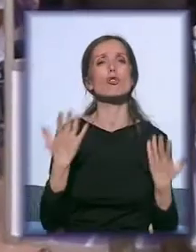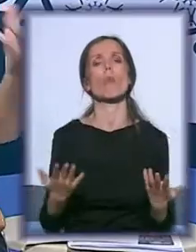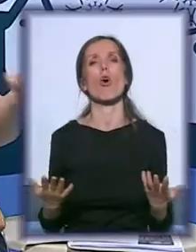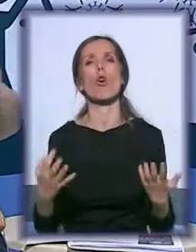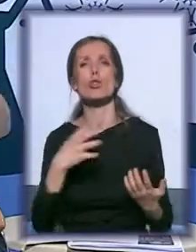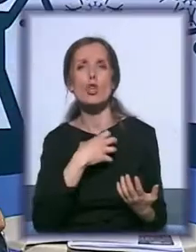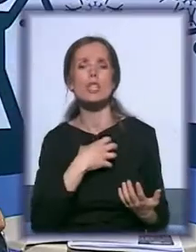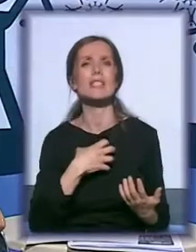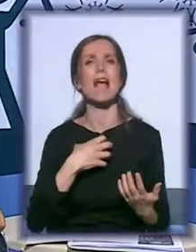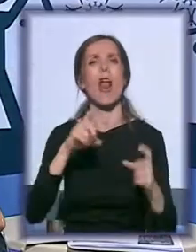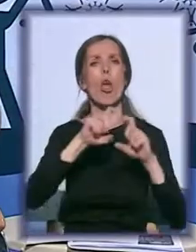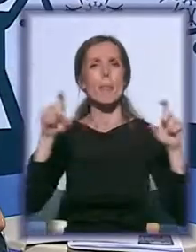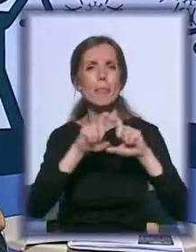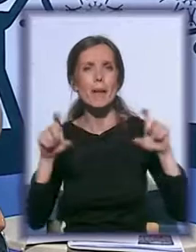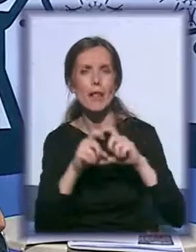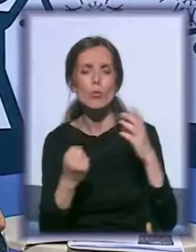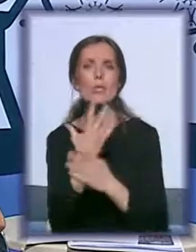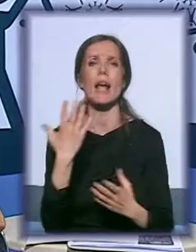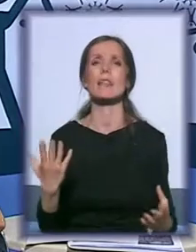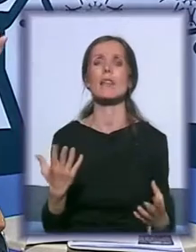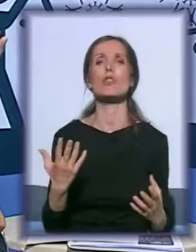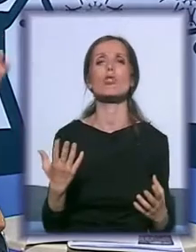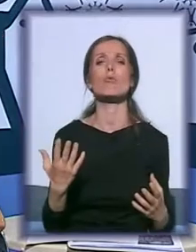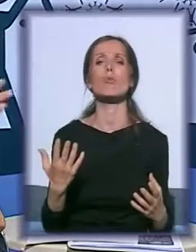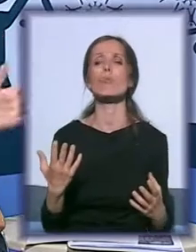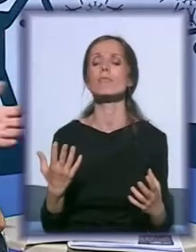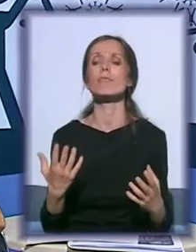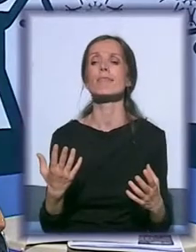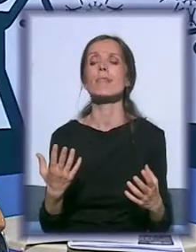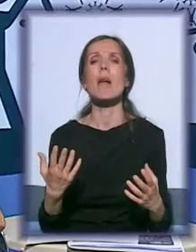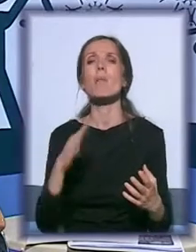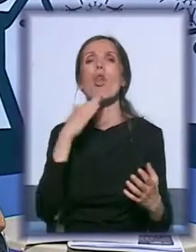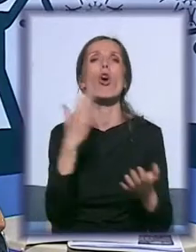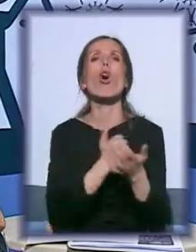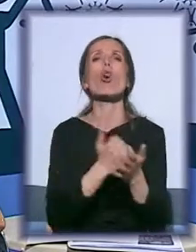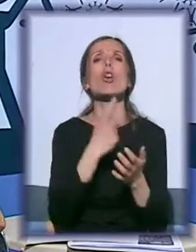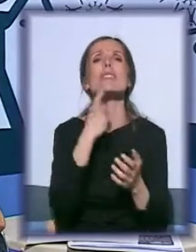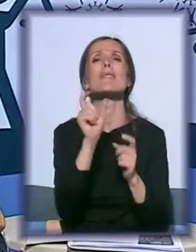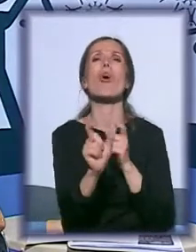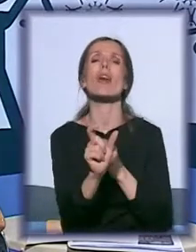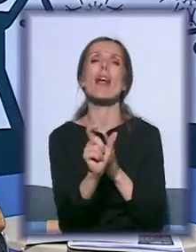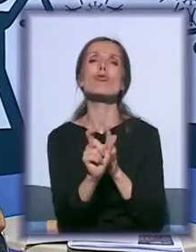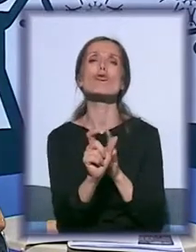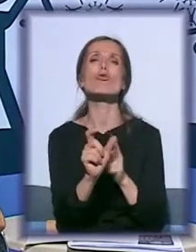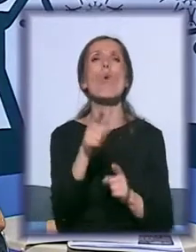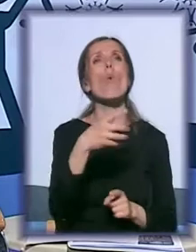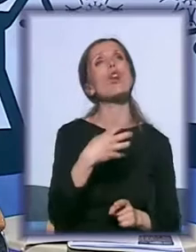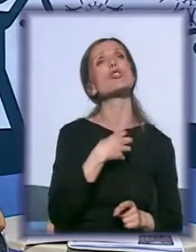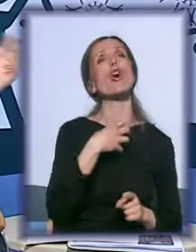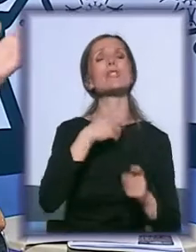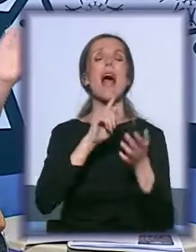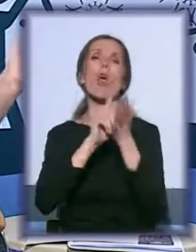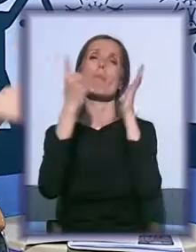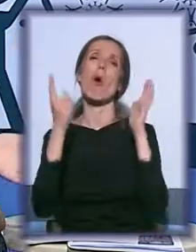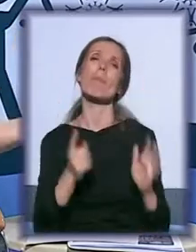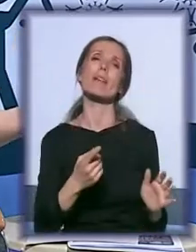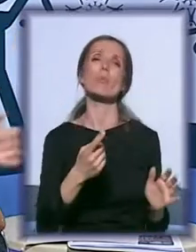preduzetništu, uopšte o opoziciji u kojoj... Mnogo koristimo reč u socijalnom momentu, stanju, u